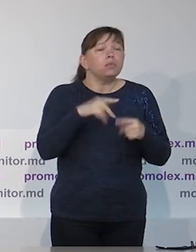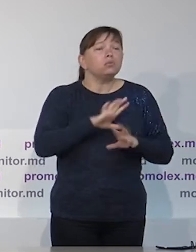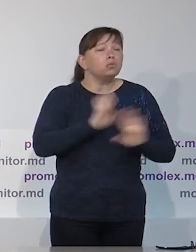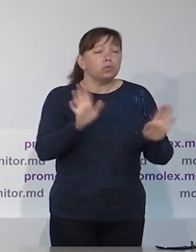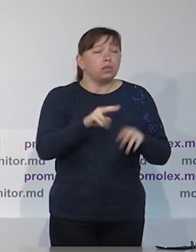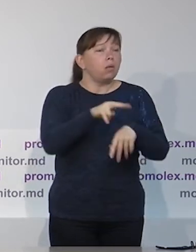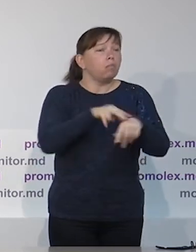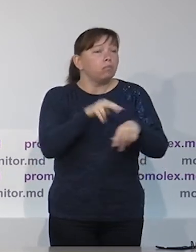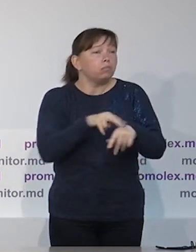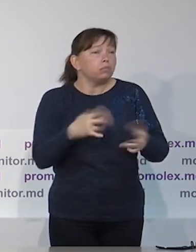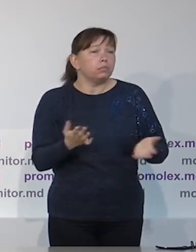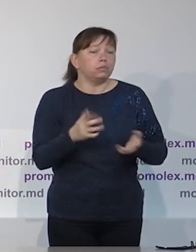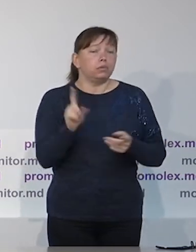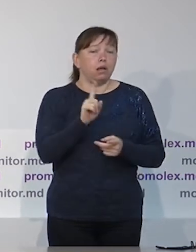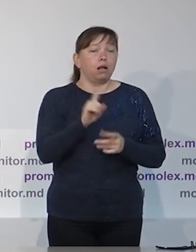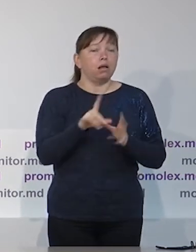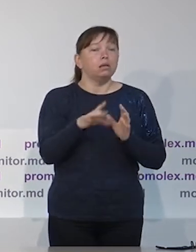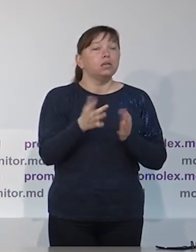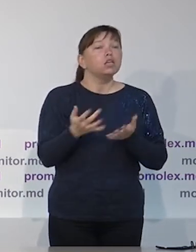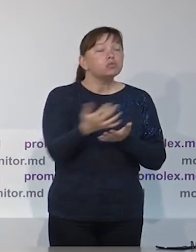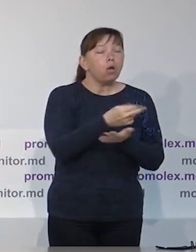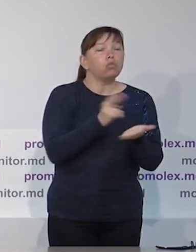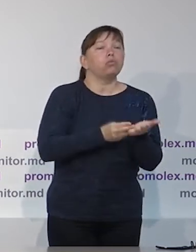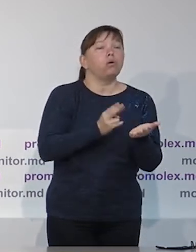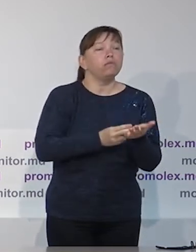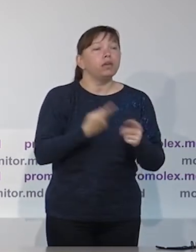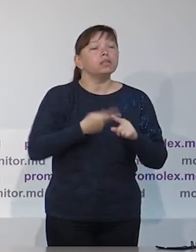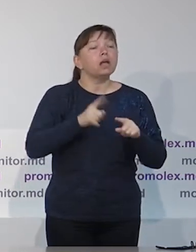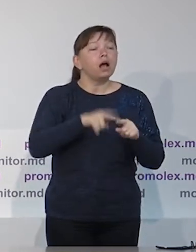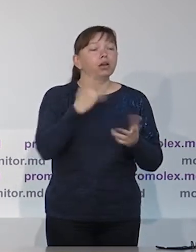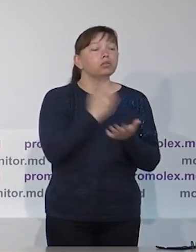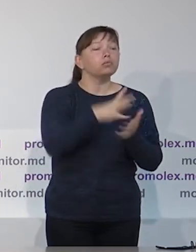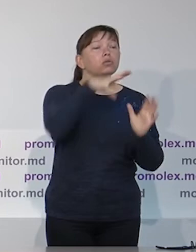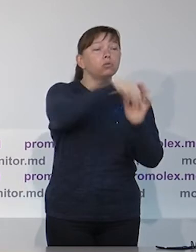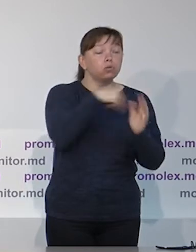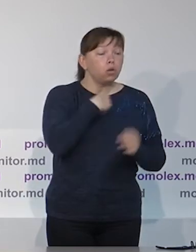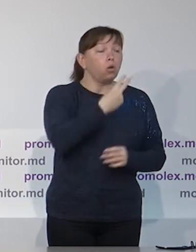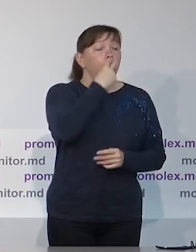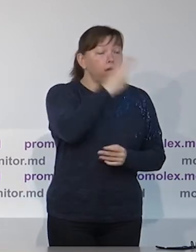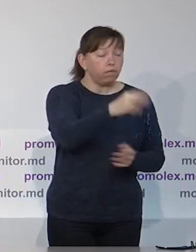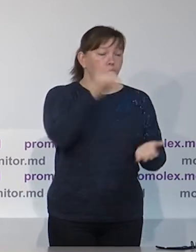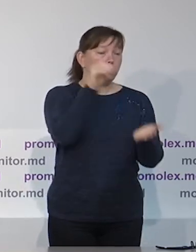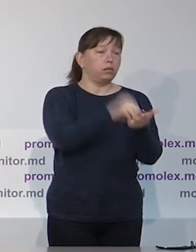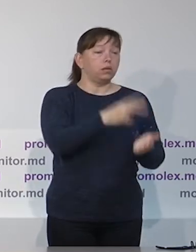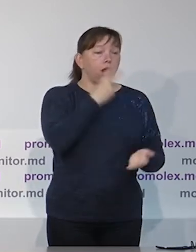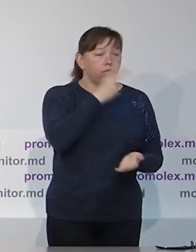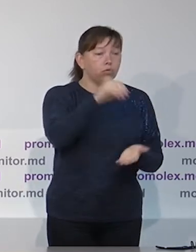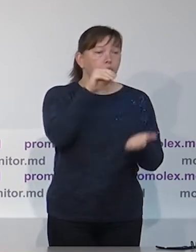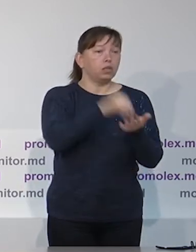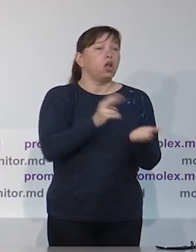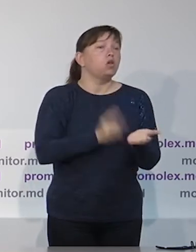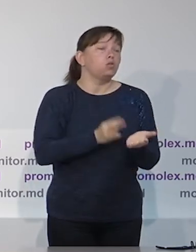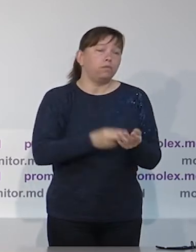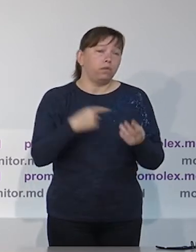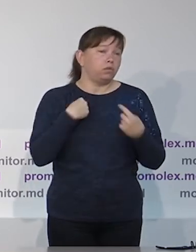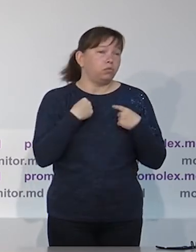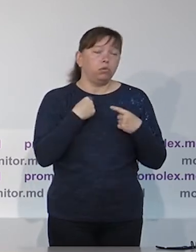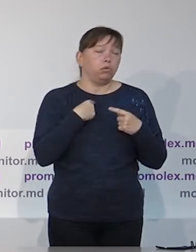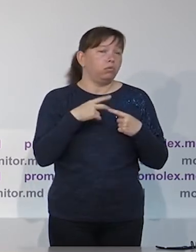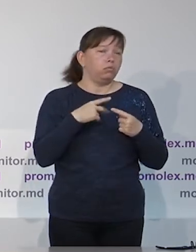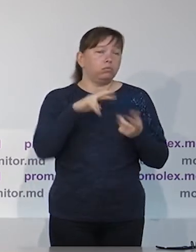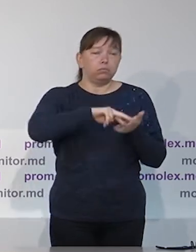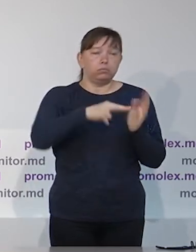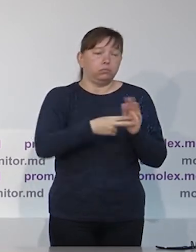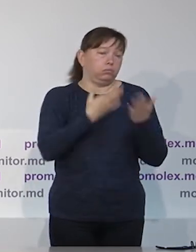какие-то доказательные материалы к тем актам, которые мы...